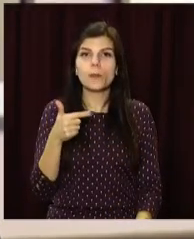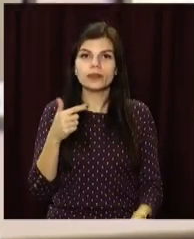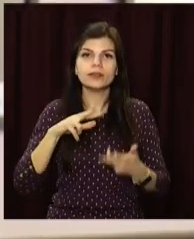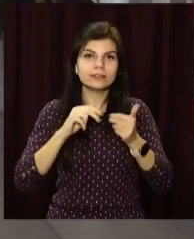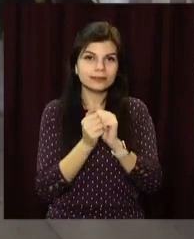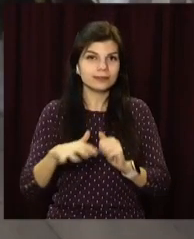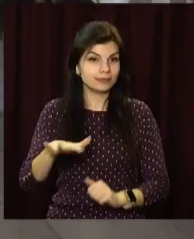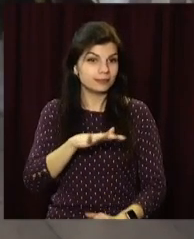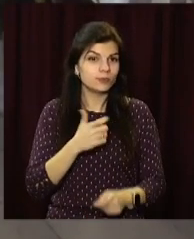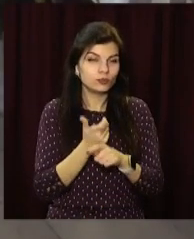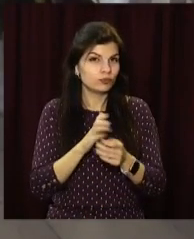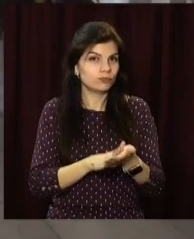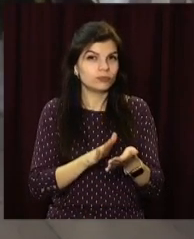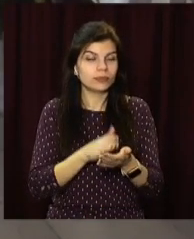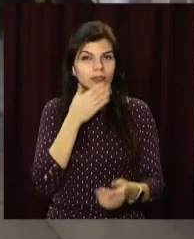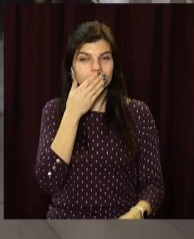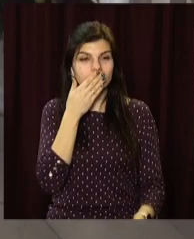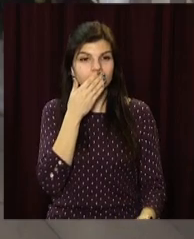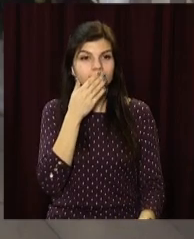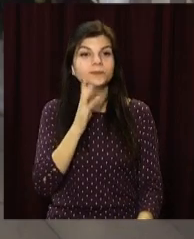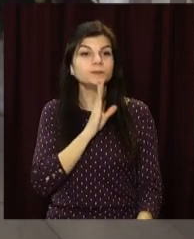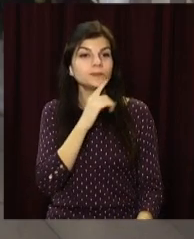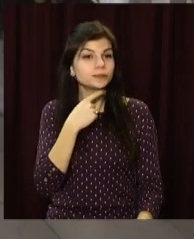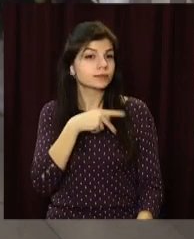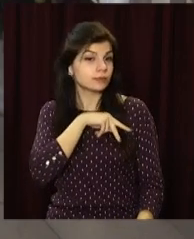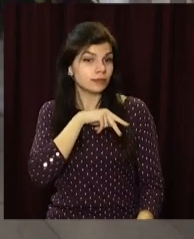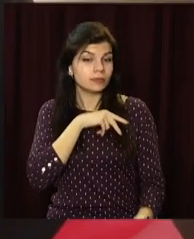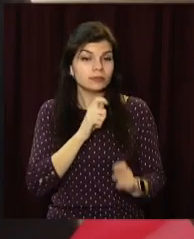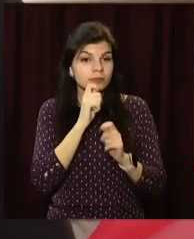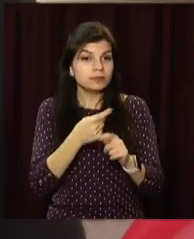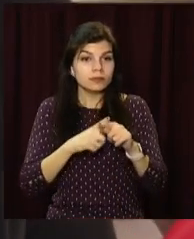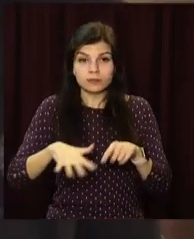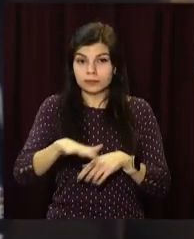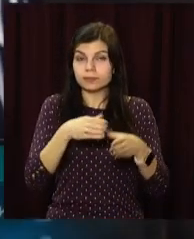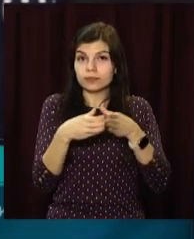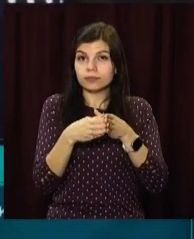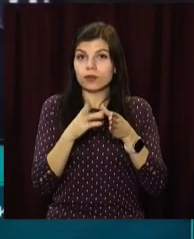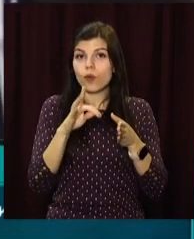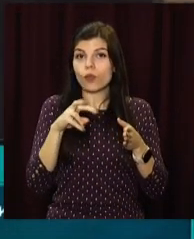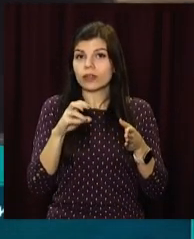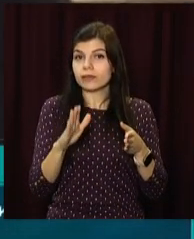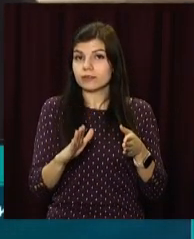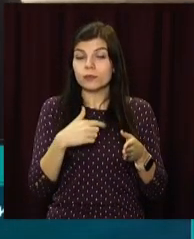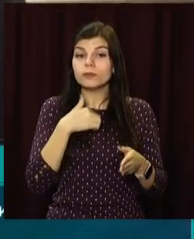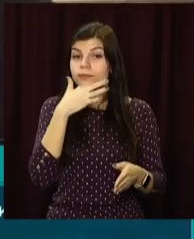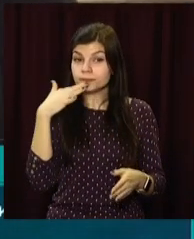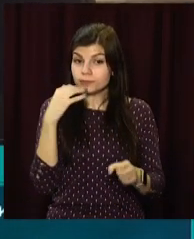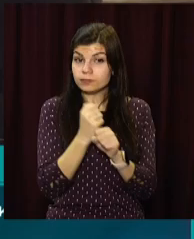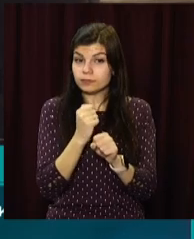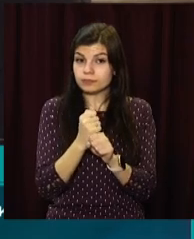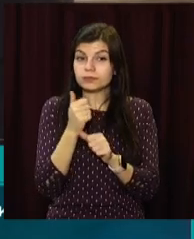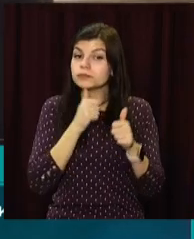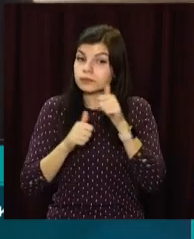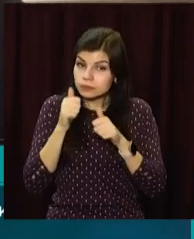Кам'янського». Жінка наголошує, ці нагороди заслуга всього колективу. Ми разом йшли і багато ми зробили в